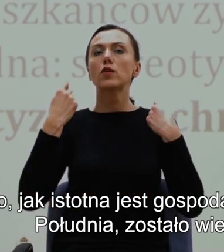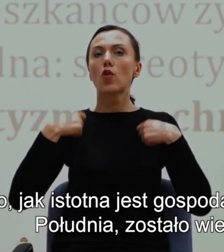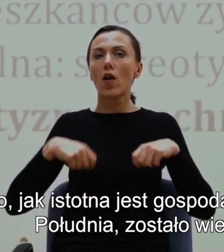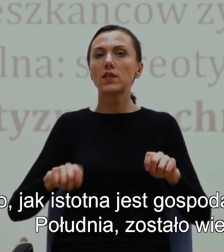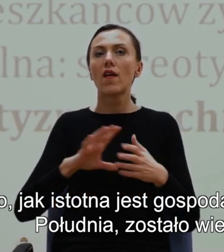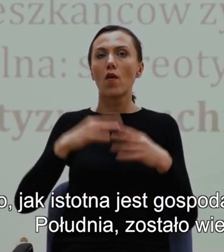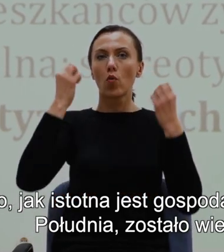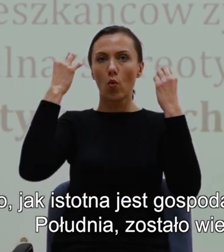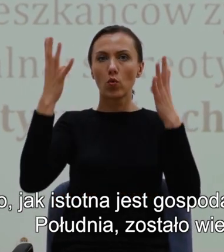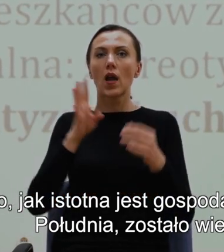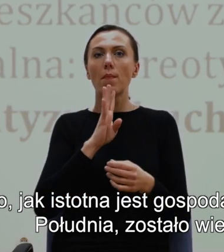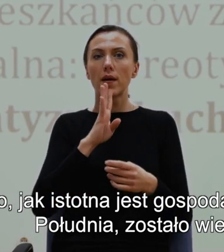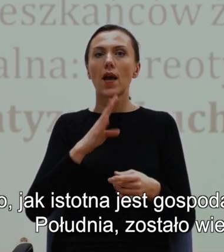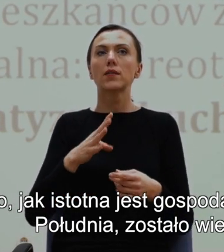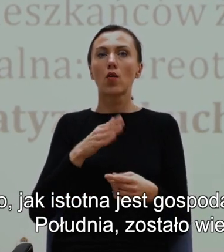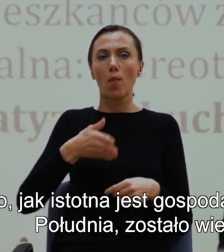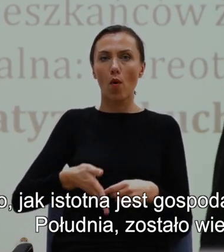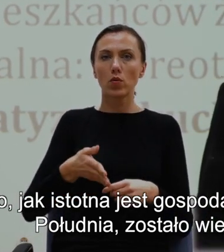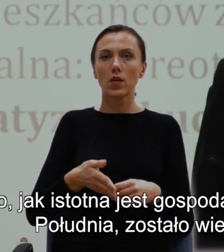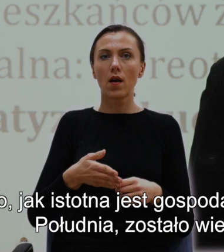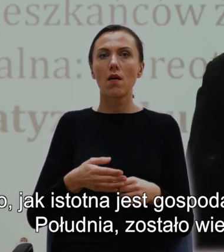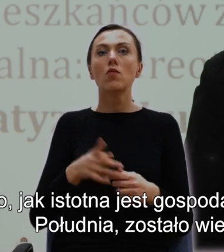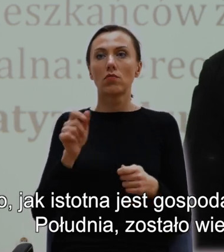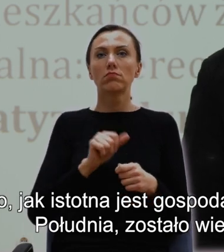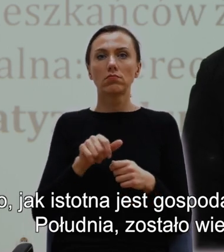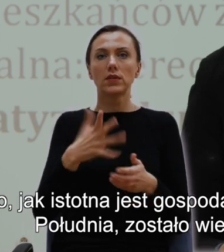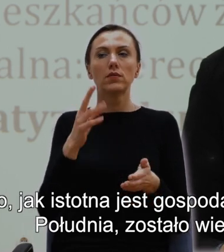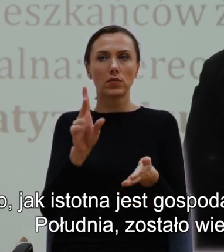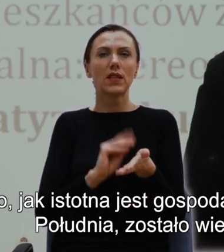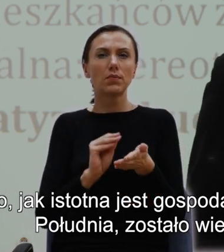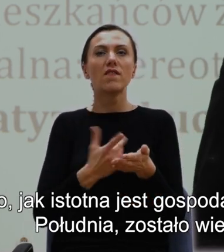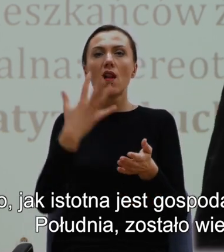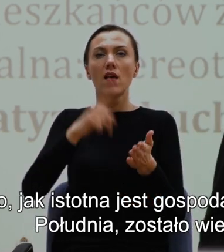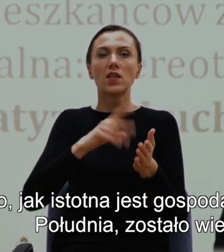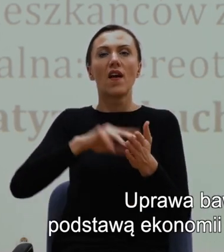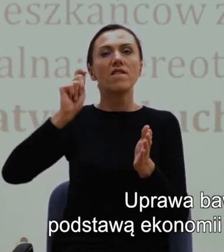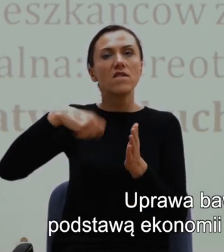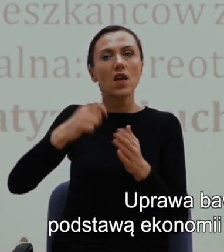kulturze amerykańskiego południa, zostało wielokrotnie odzwierciedlone w filmach, w książkach.